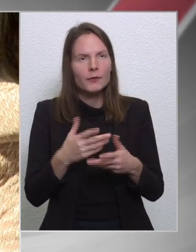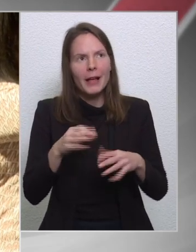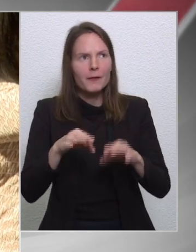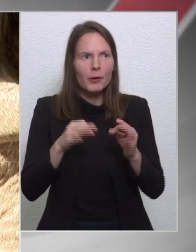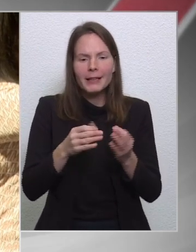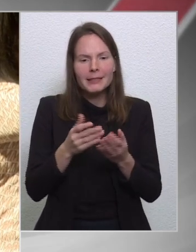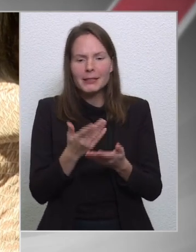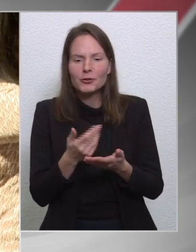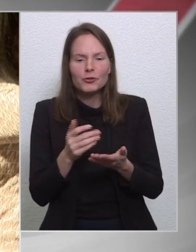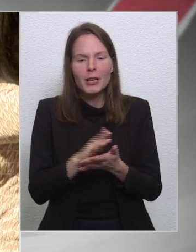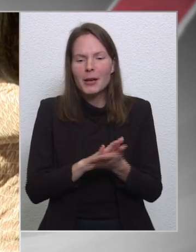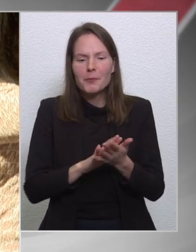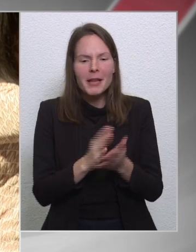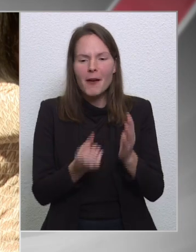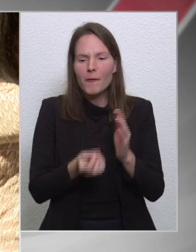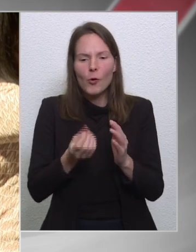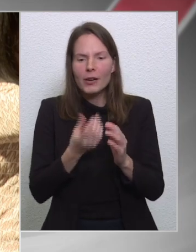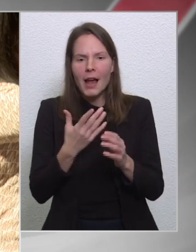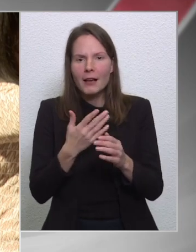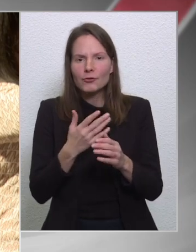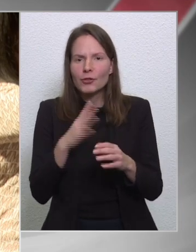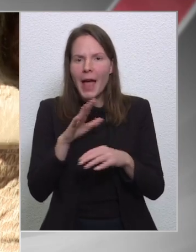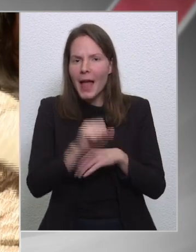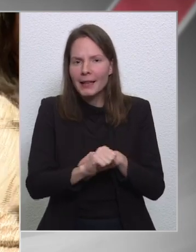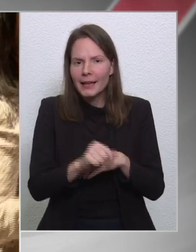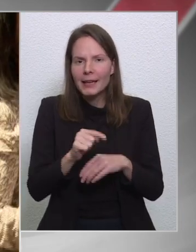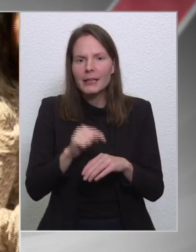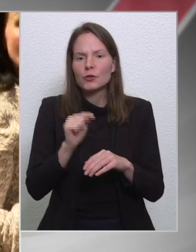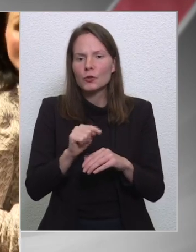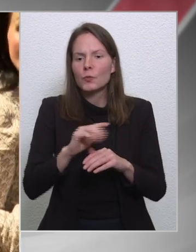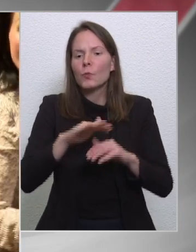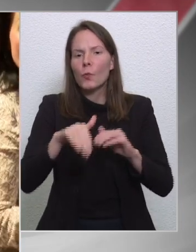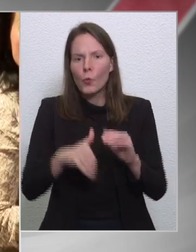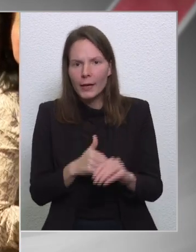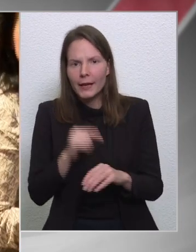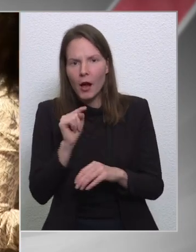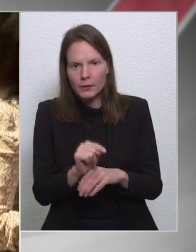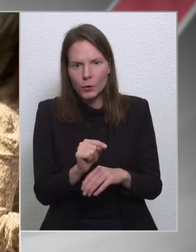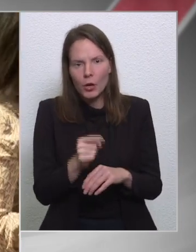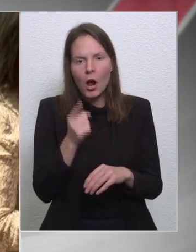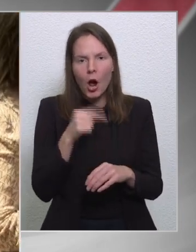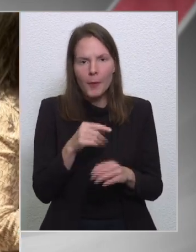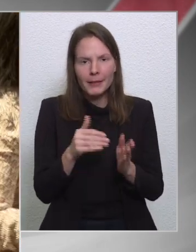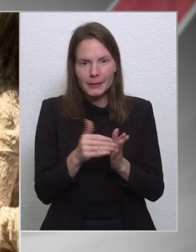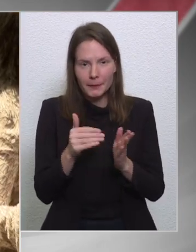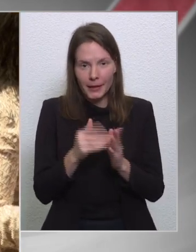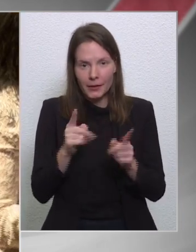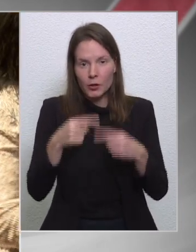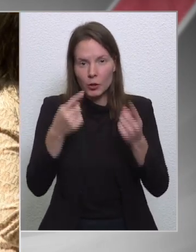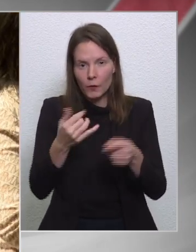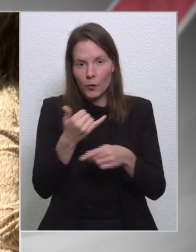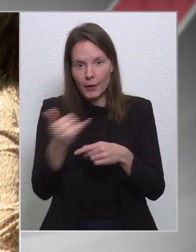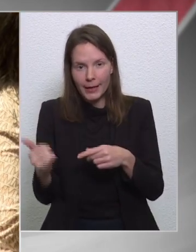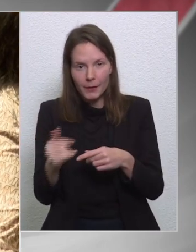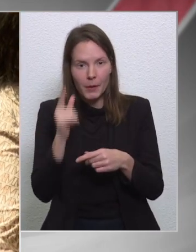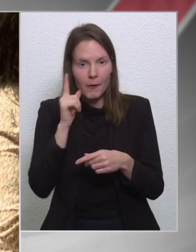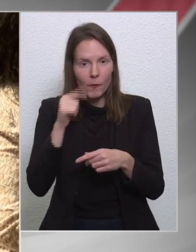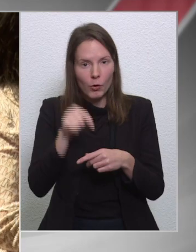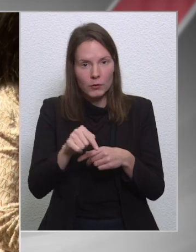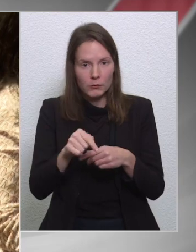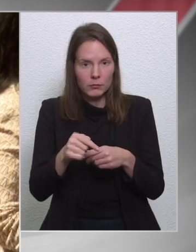Milyen források elérése múlik azon, amiket, ahogy az előbb szó volt, még a jövő évben fog a parlament